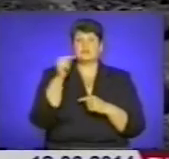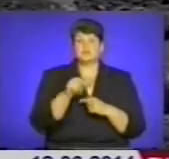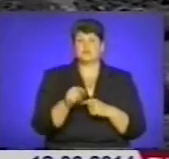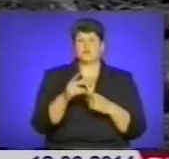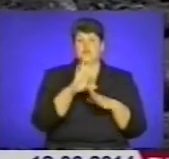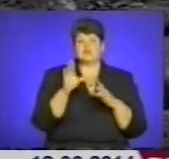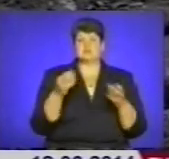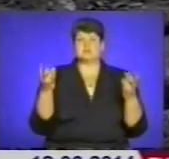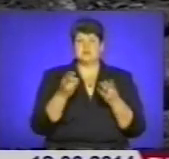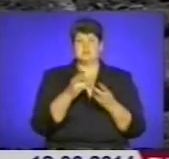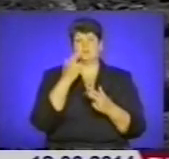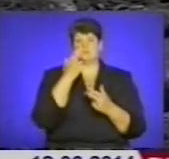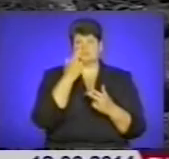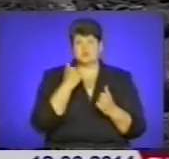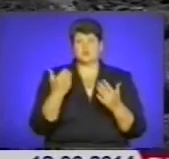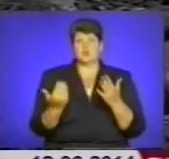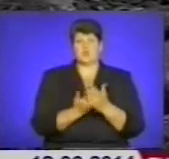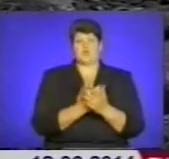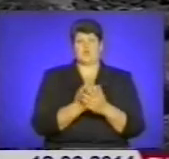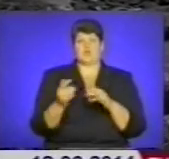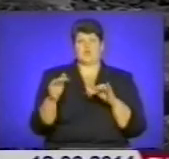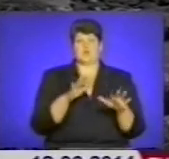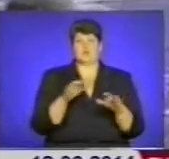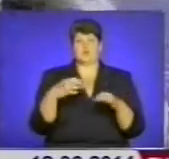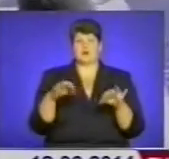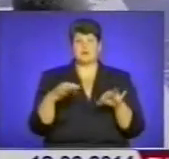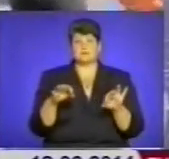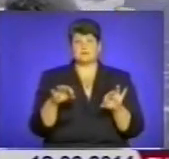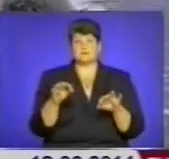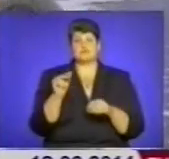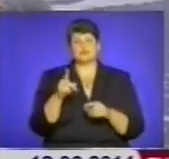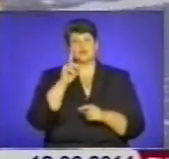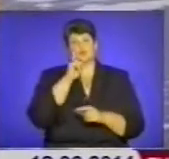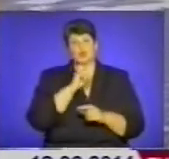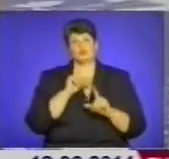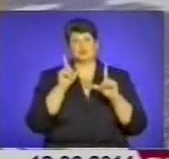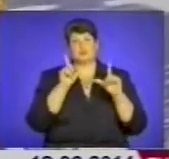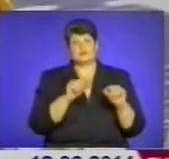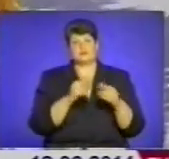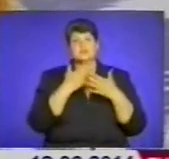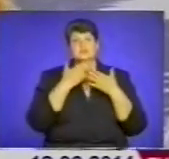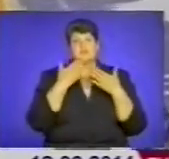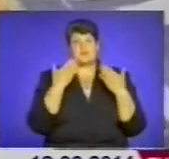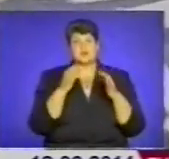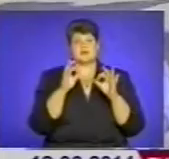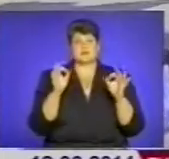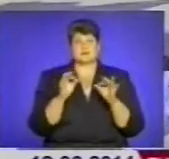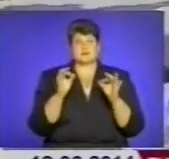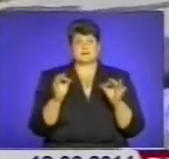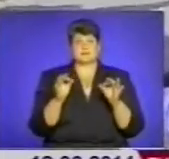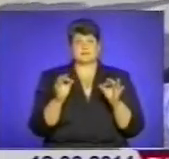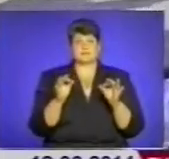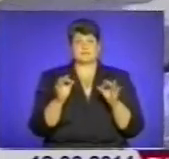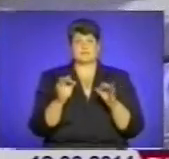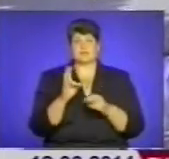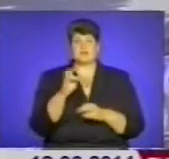доводиться призвичаюватися до нового руху транспорту. Чи зручно добиратися, чи немає ніяких… Не, за півміста.